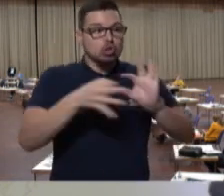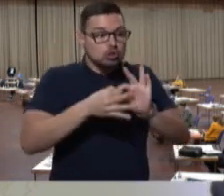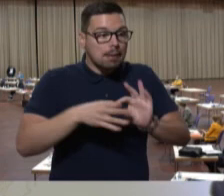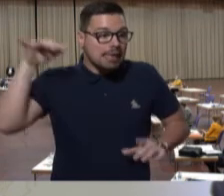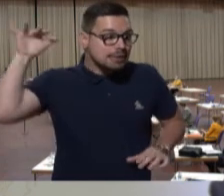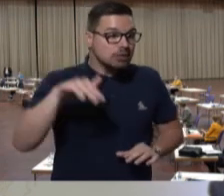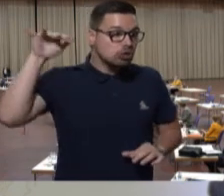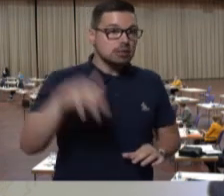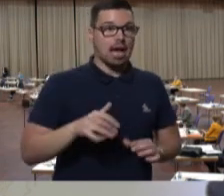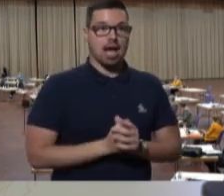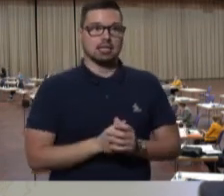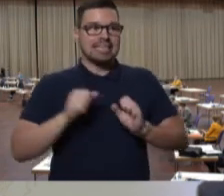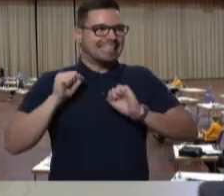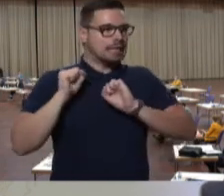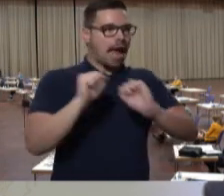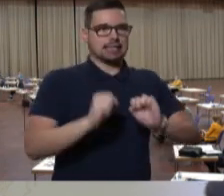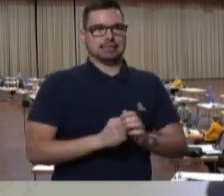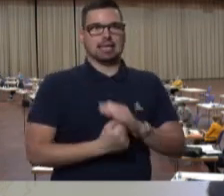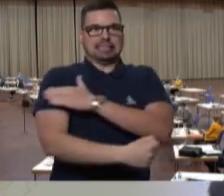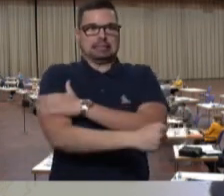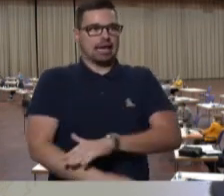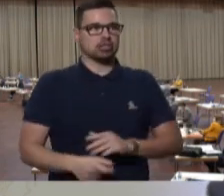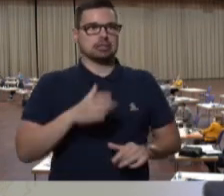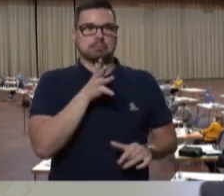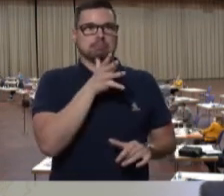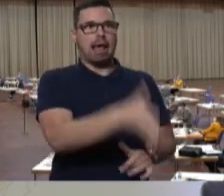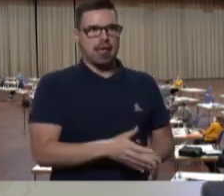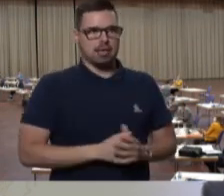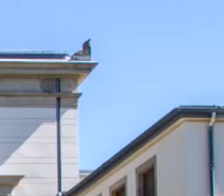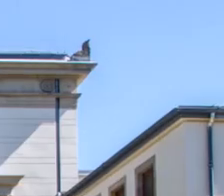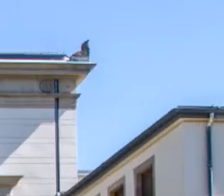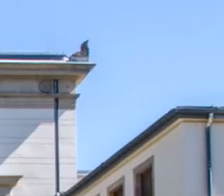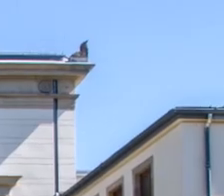stadthaft, das ist Hetze und dem stelle ich mich entgegen.